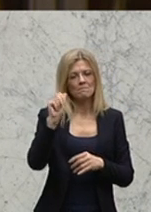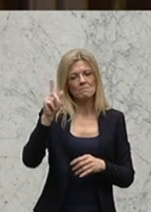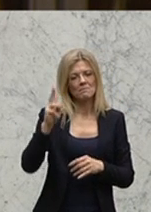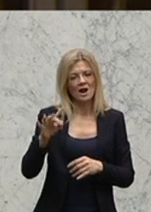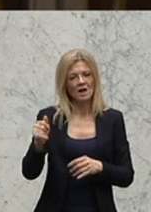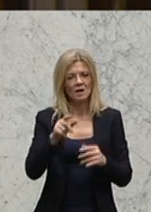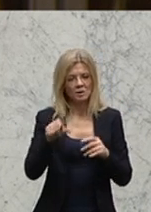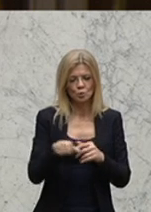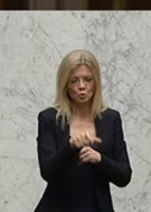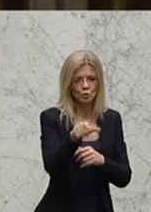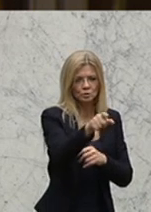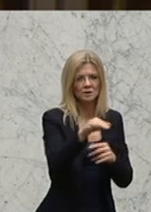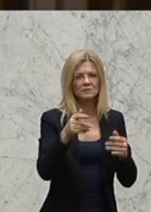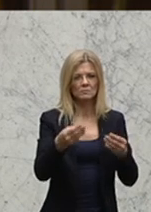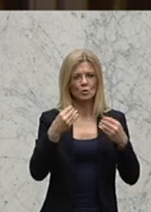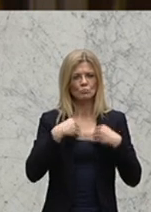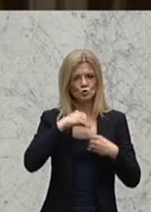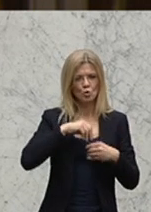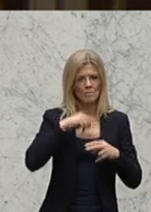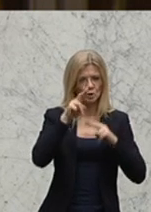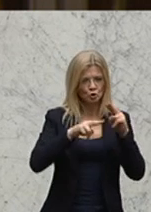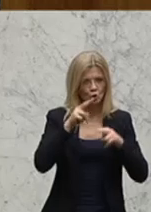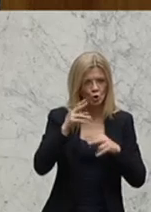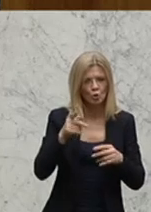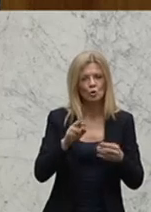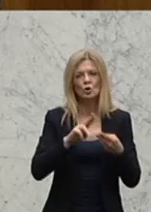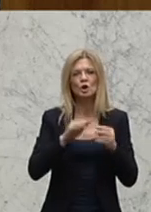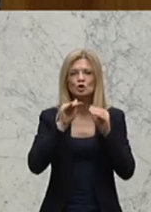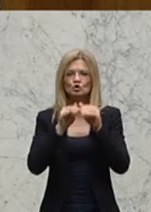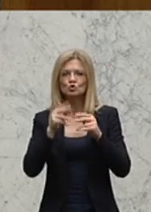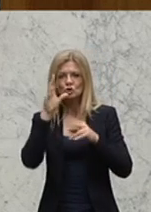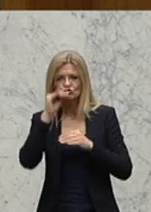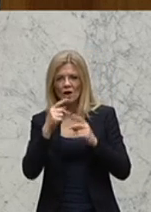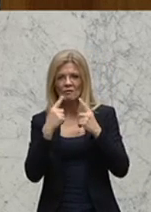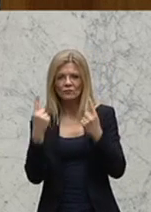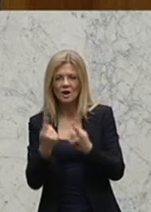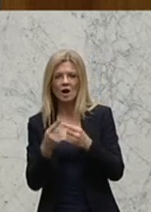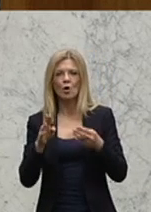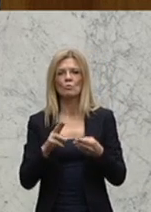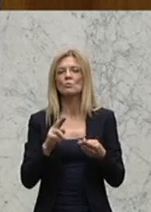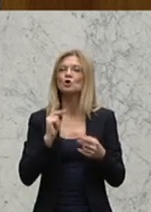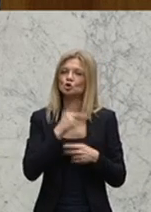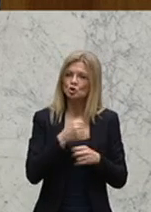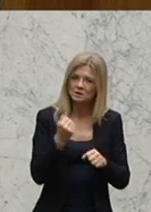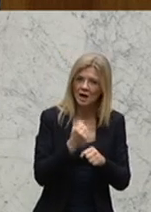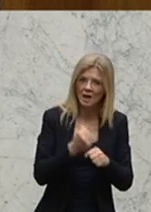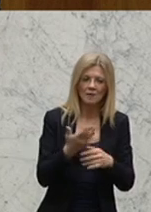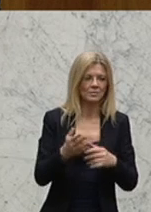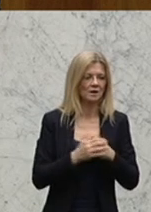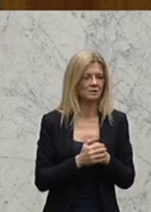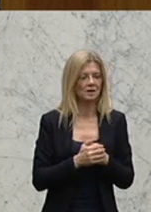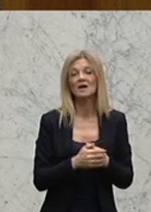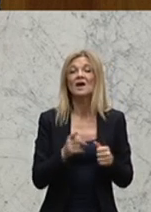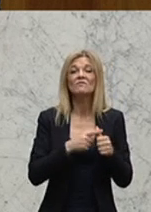geschützte Schlafräume, hat Zugang zu Sozialarbeiterinnen. Und das ist extrem wichtig. Aber wenn wir wollen, dass das UNHCR diese Arbeit auch